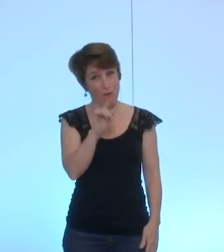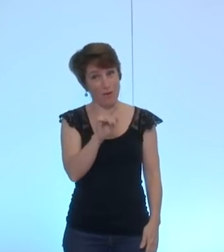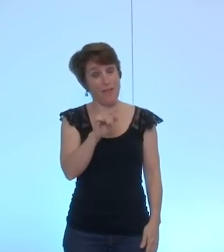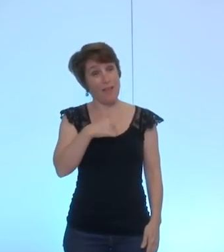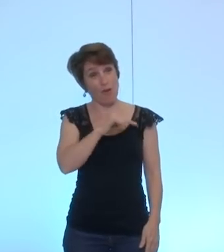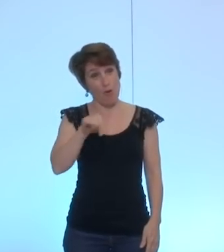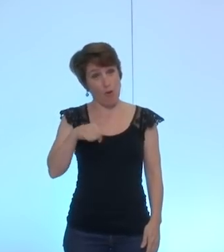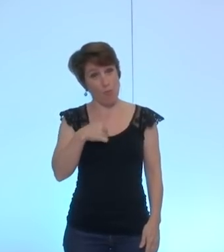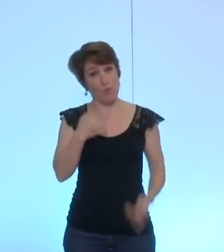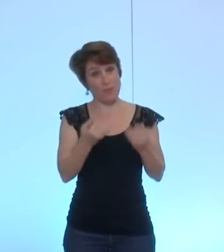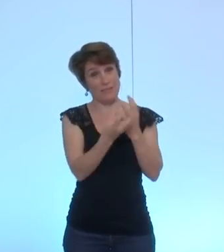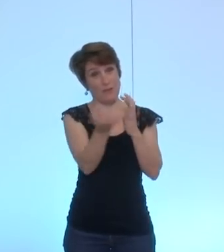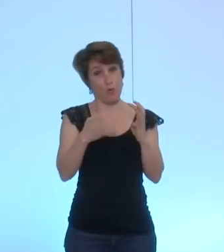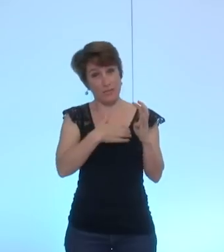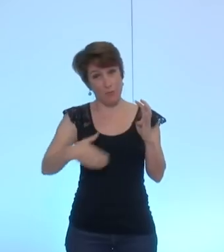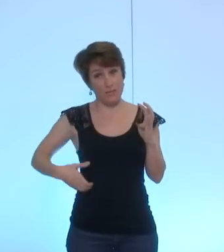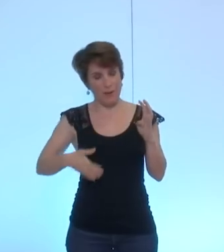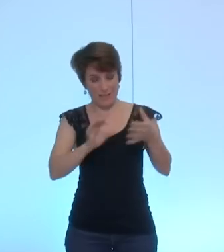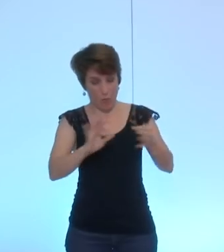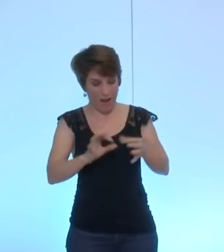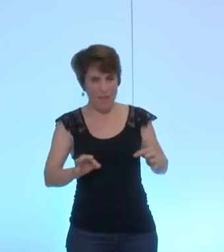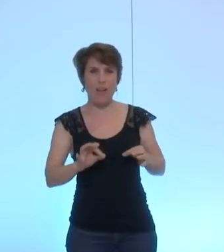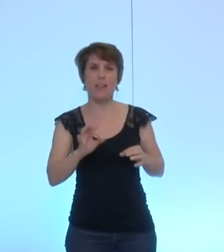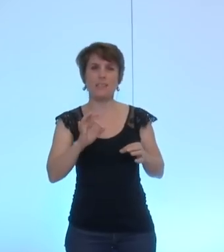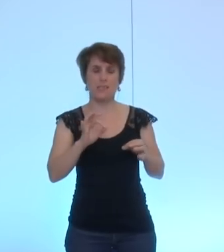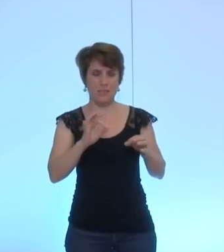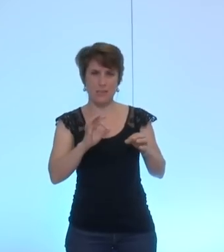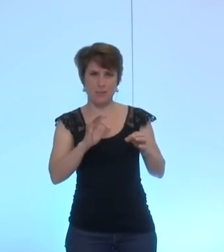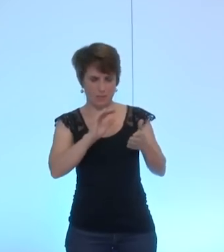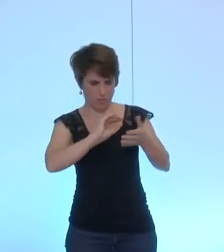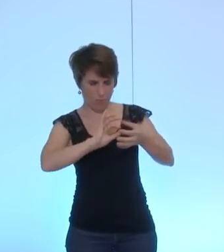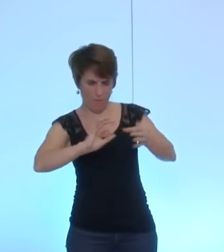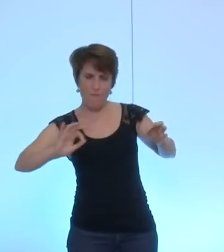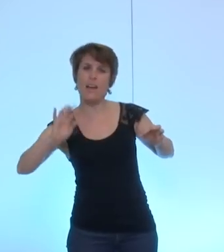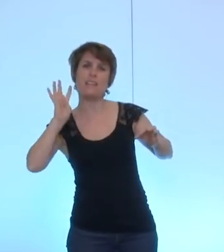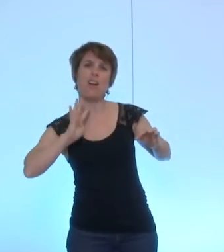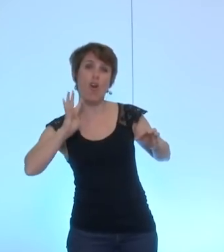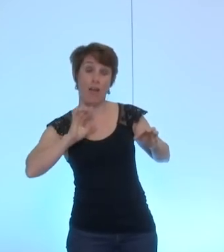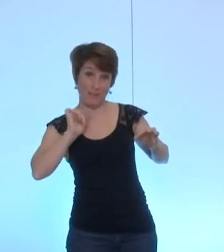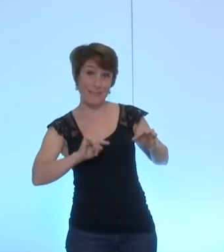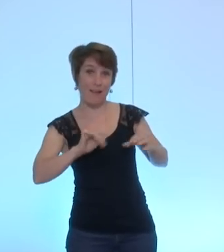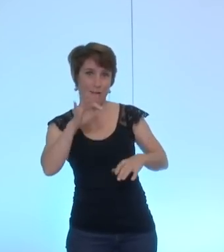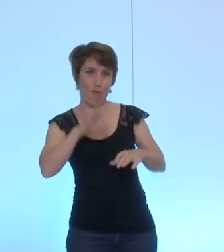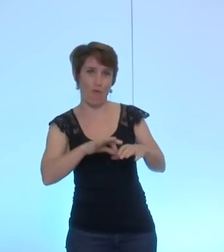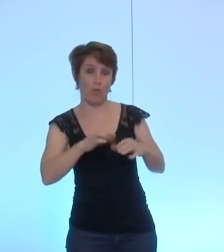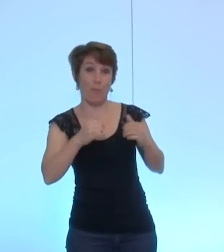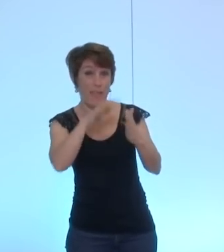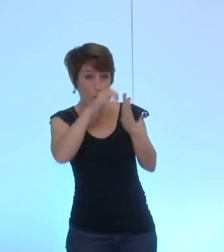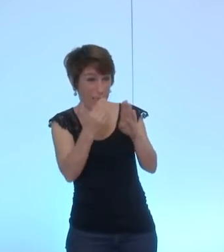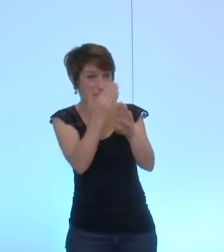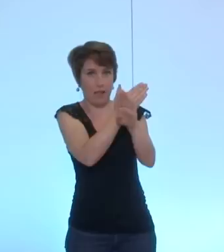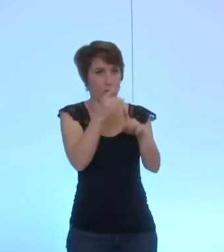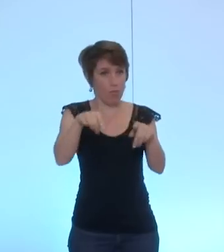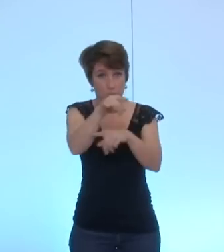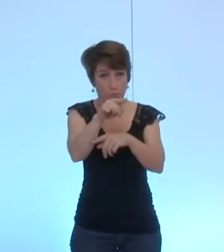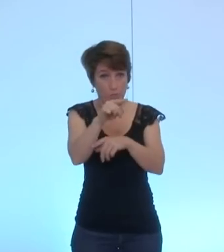des délibérations l'exposé des motifs étant là pour expliquer la